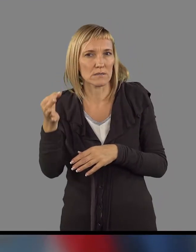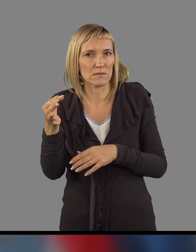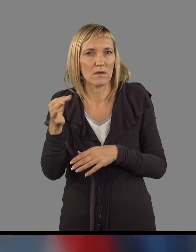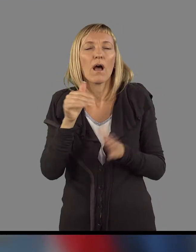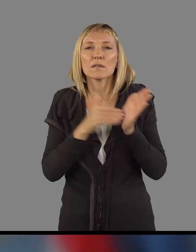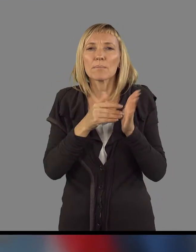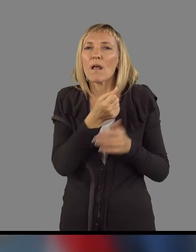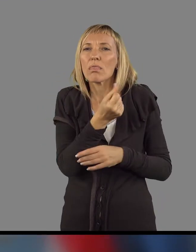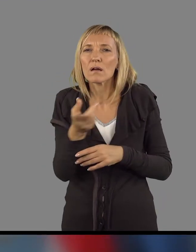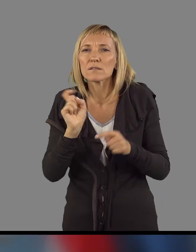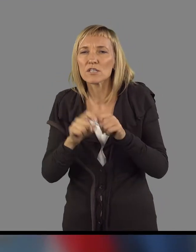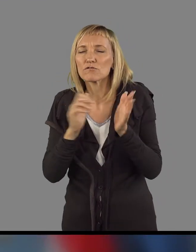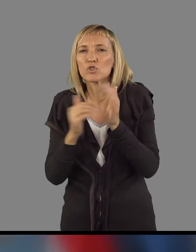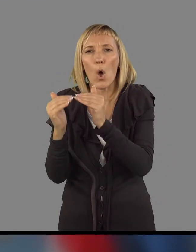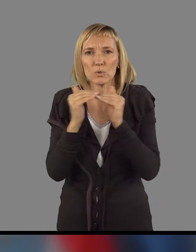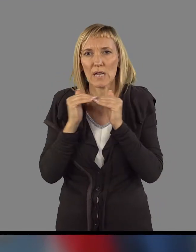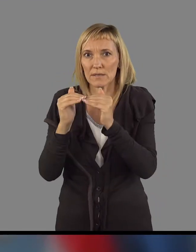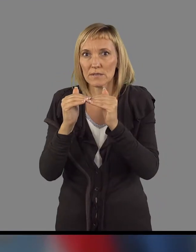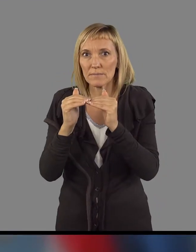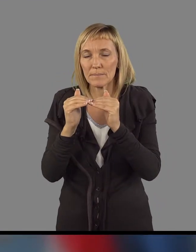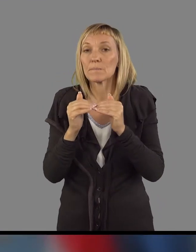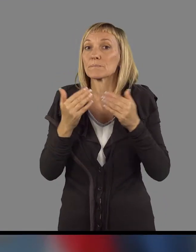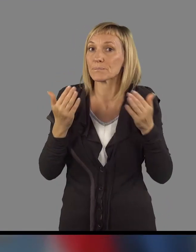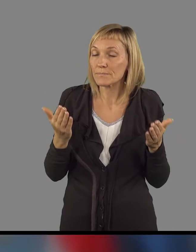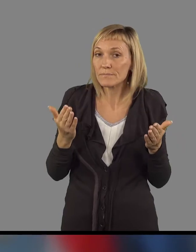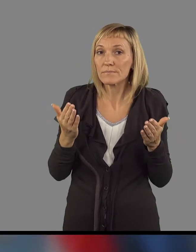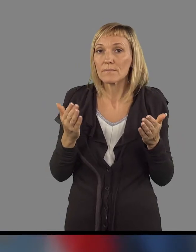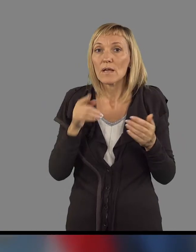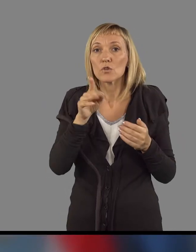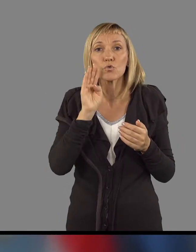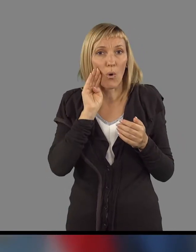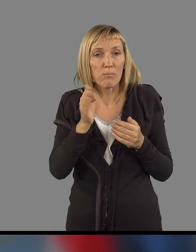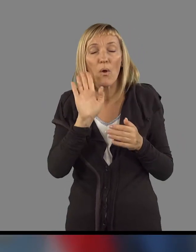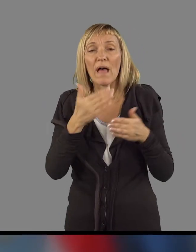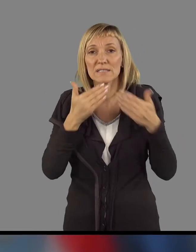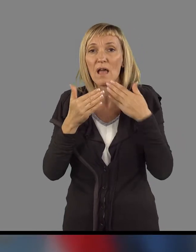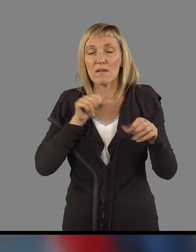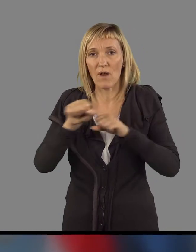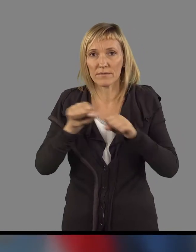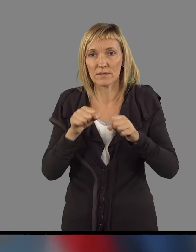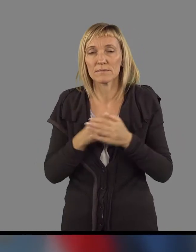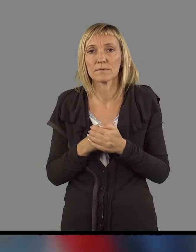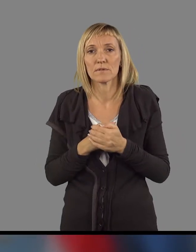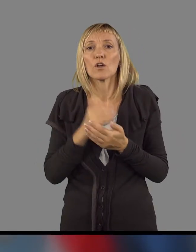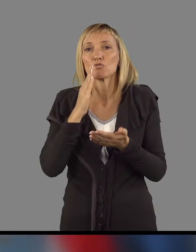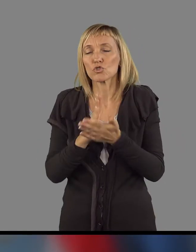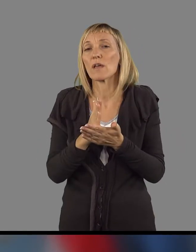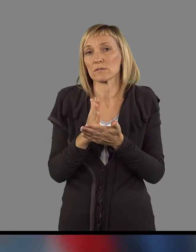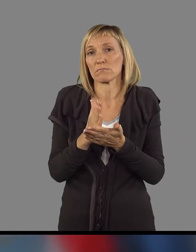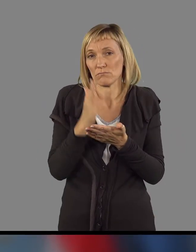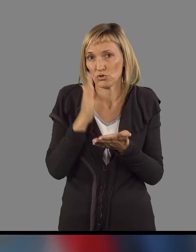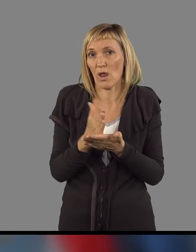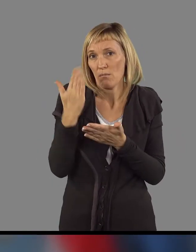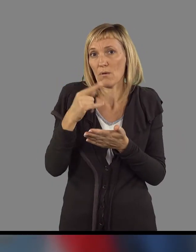ker je treba nekatere zadeve še uskladiti. Tako da to bo šlo na sejo vlade, rekli smo,